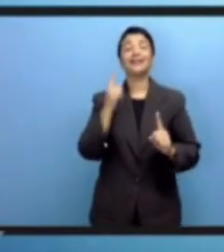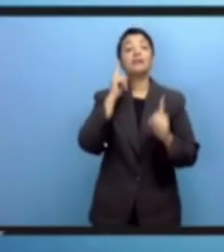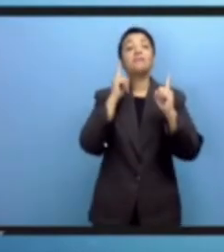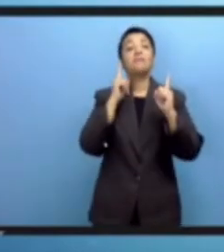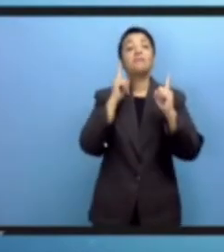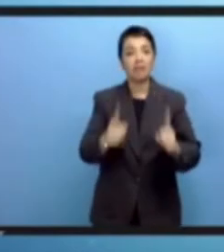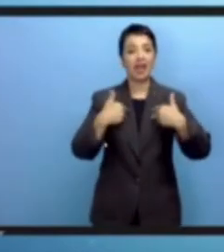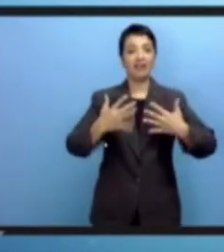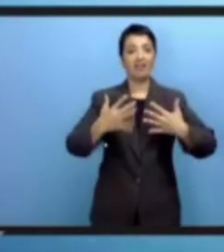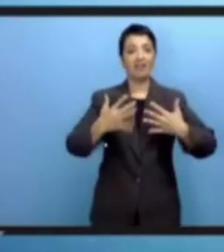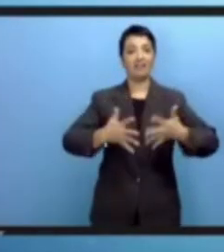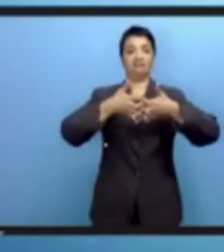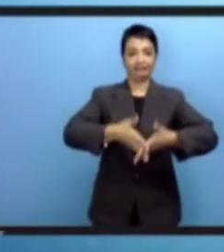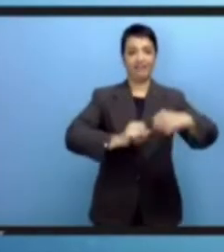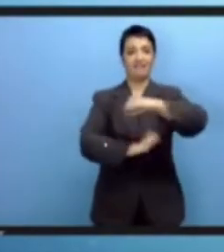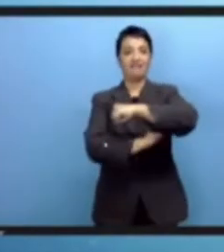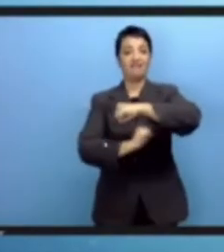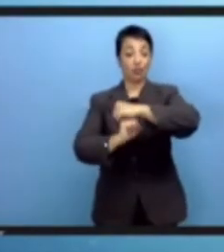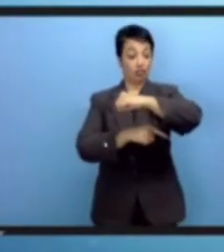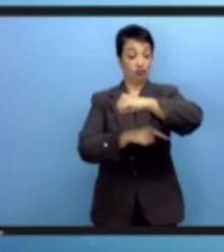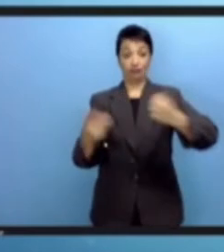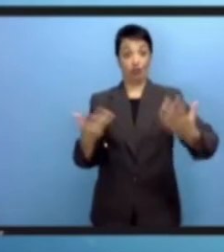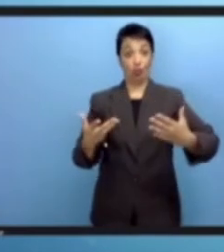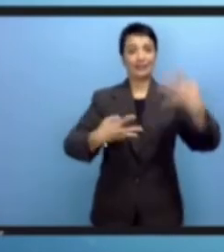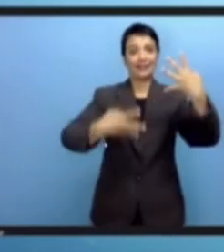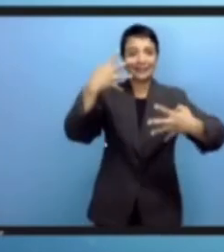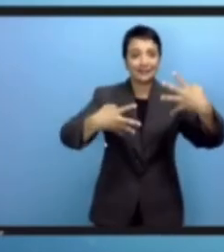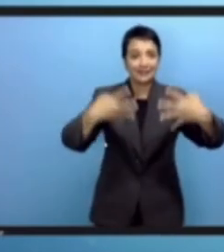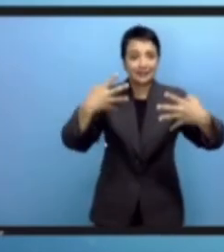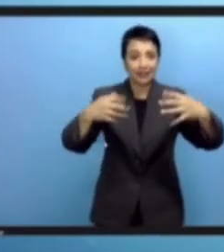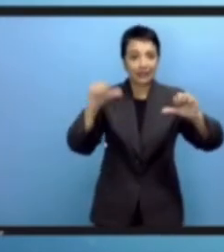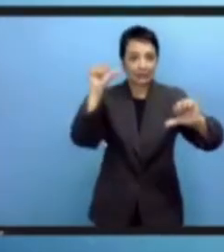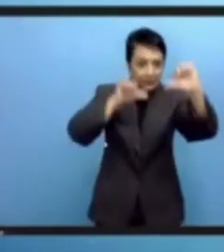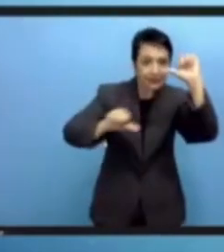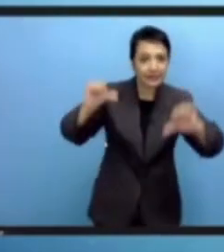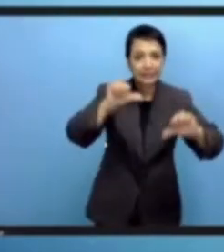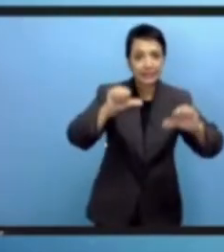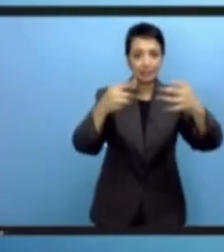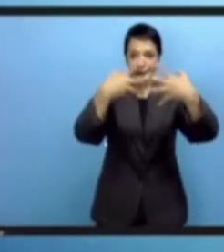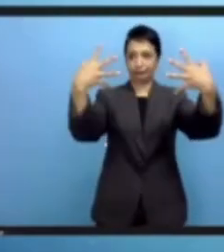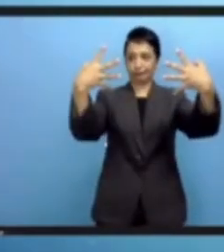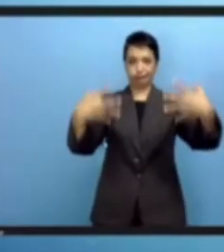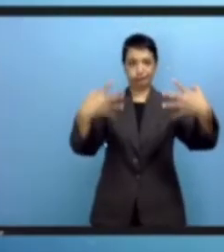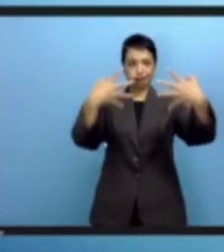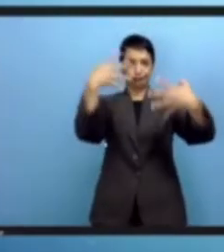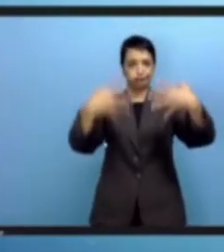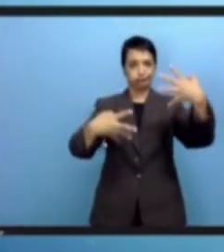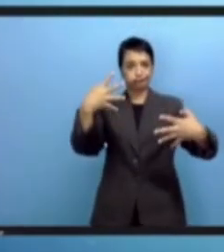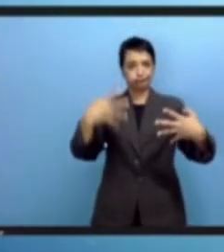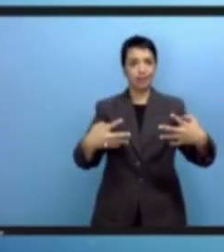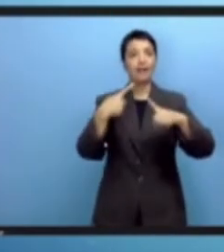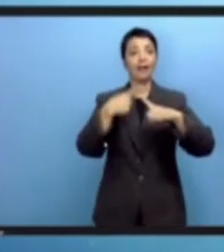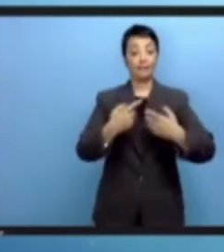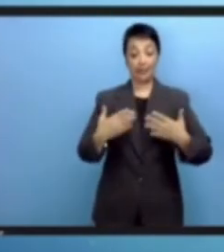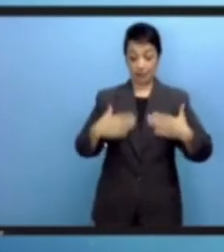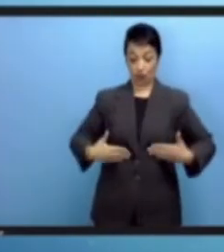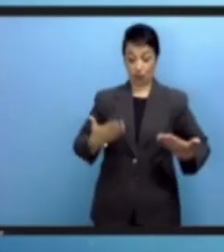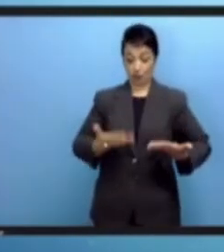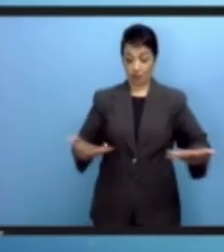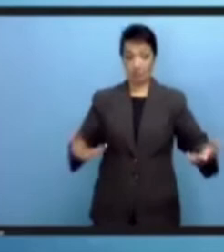الذكاء الاصطناعي الذي أصبح مصطلحا دارجا